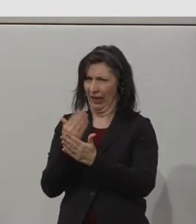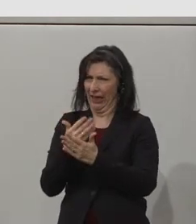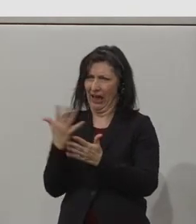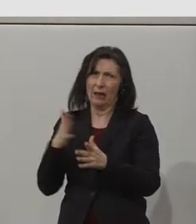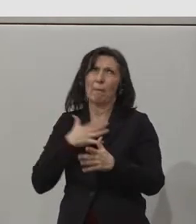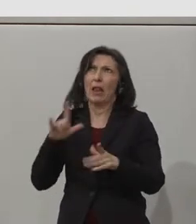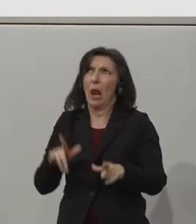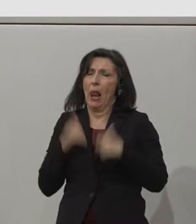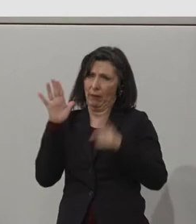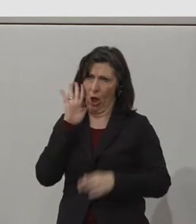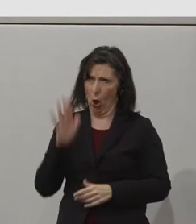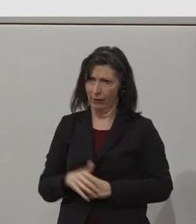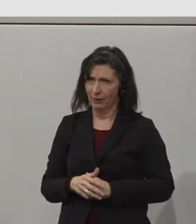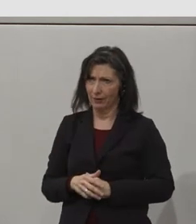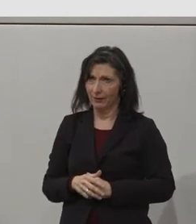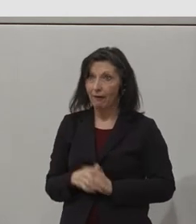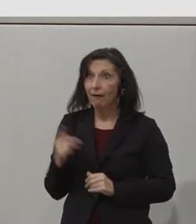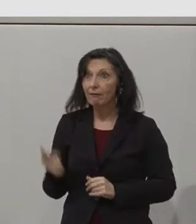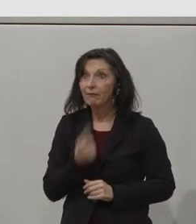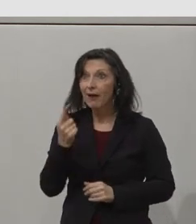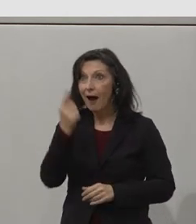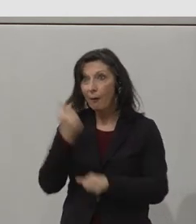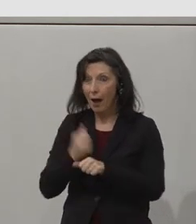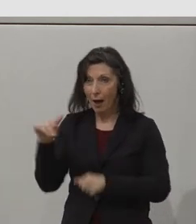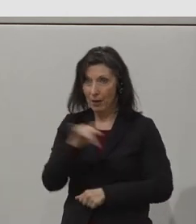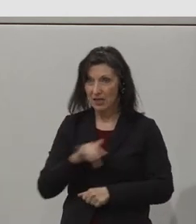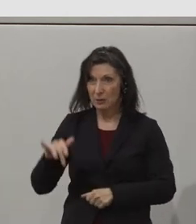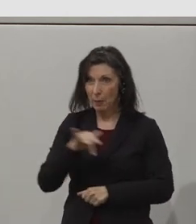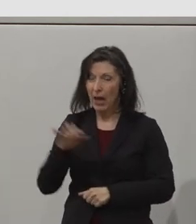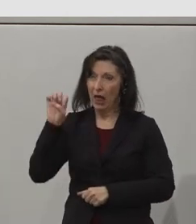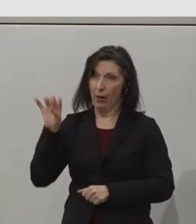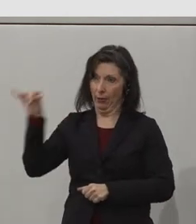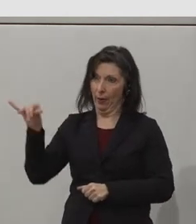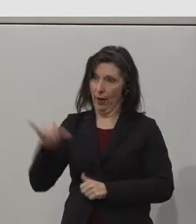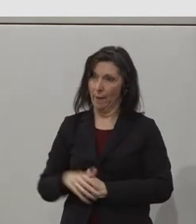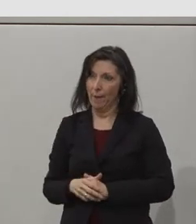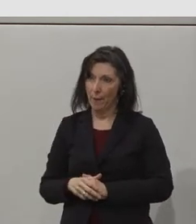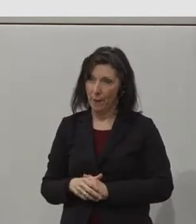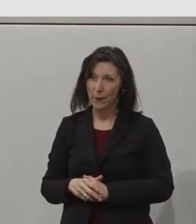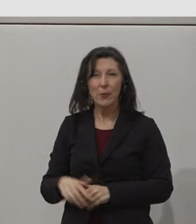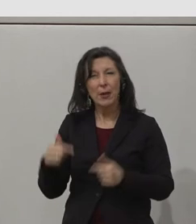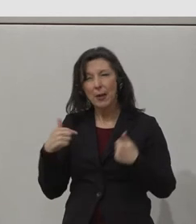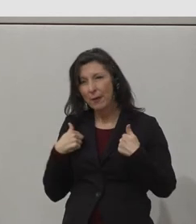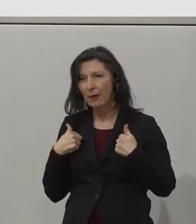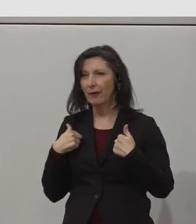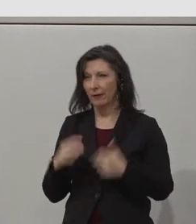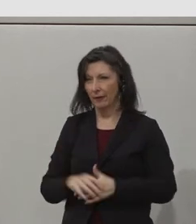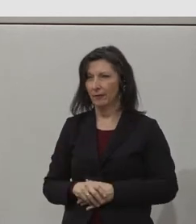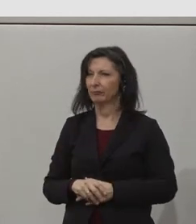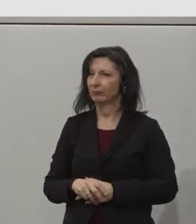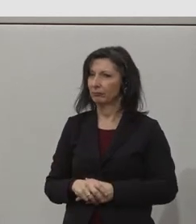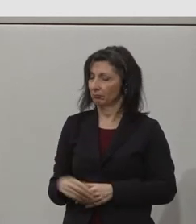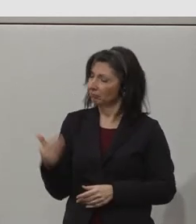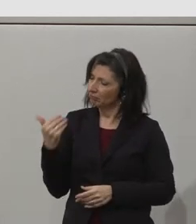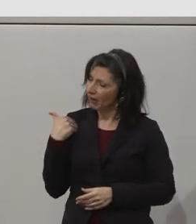forward now. In the last two years, I've got good news on top of good news. I can't wait to see what the future holds.